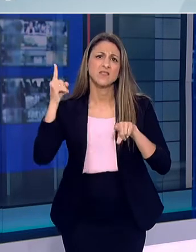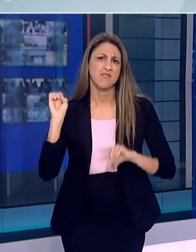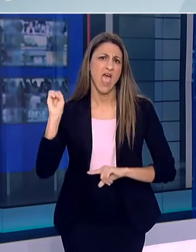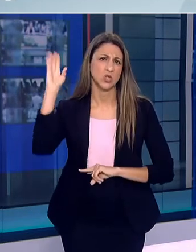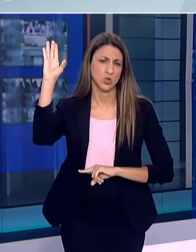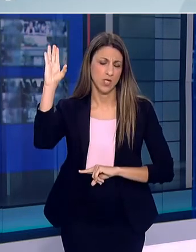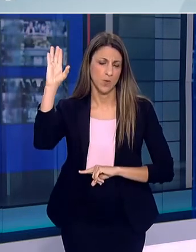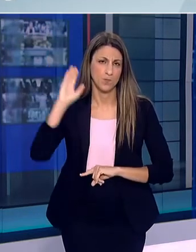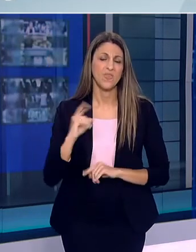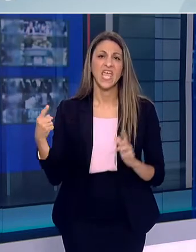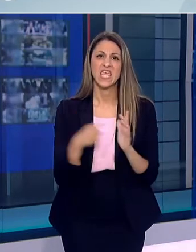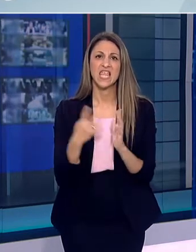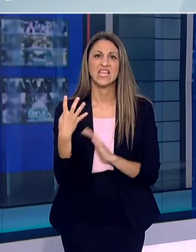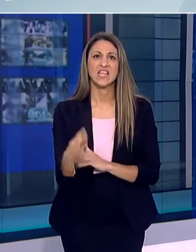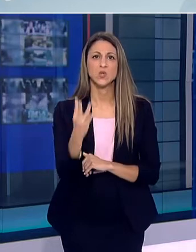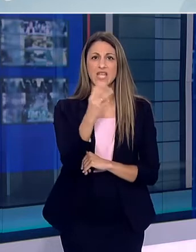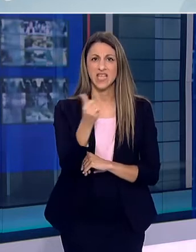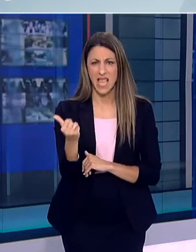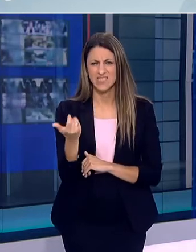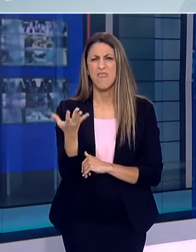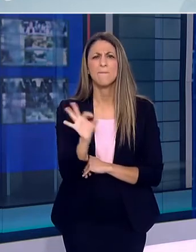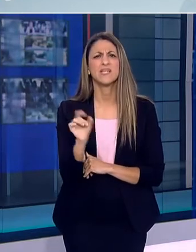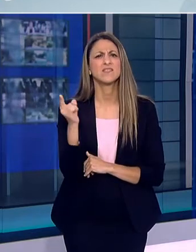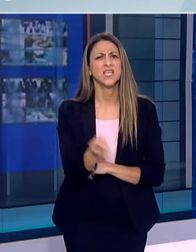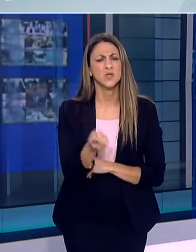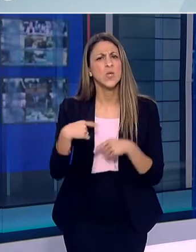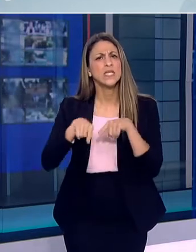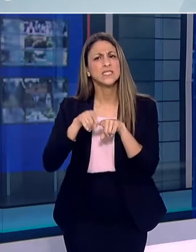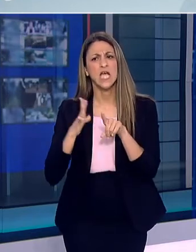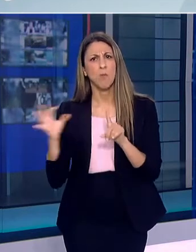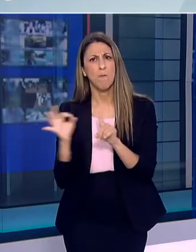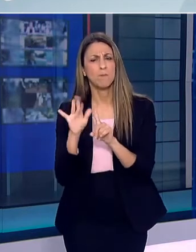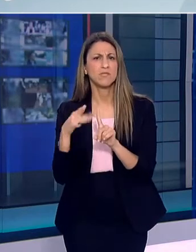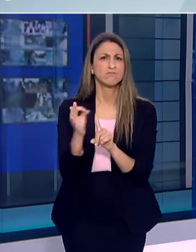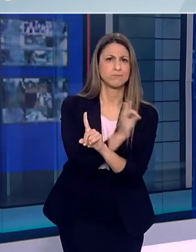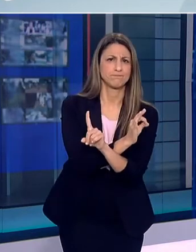εξωτερικό. 1436, το 50%, είναι σχετιζόμενα με ήδη γνωστό κρούσμα.